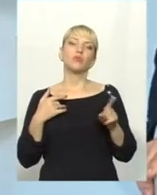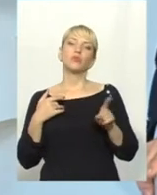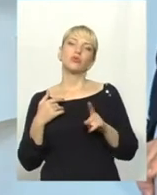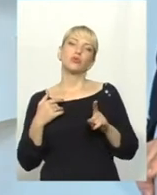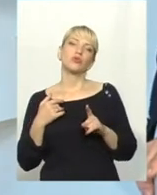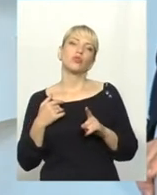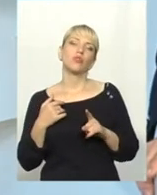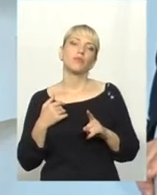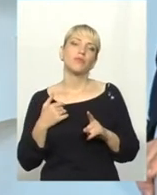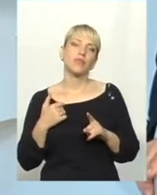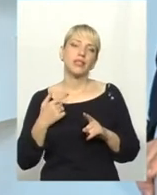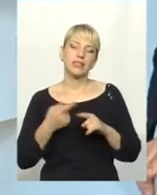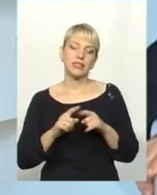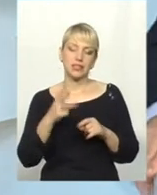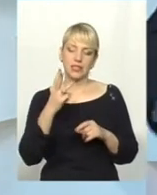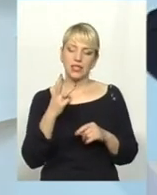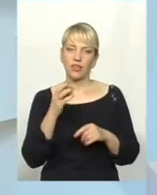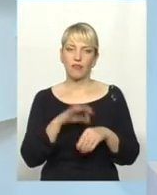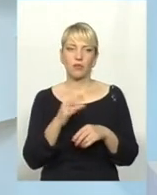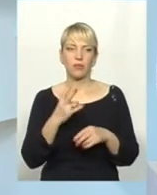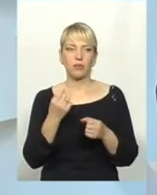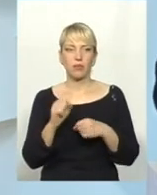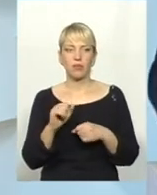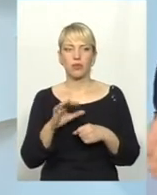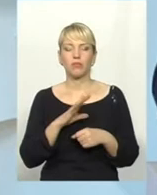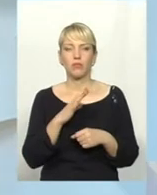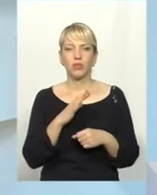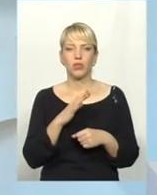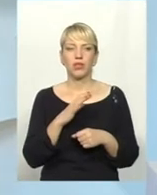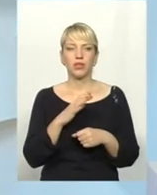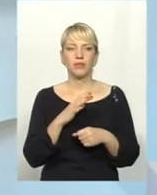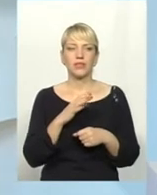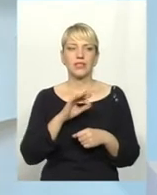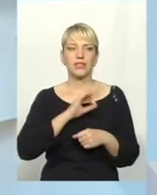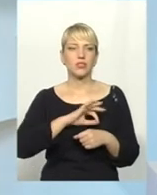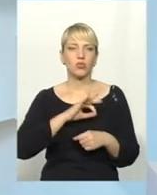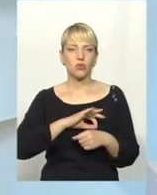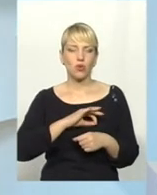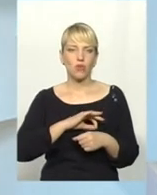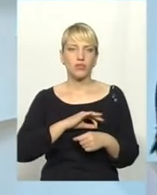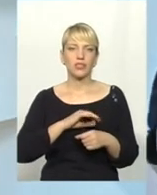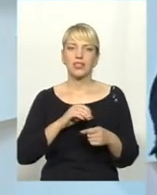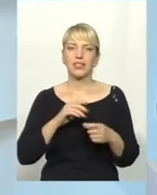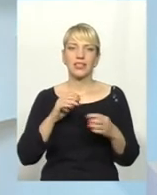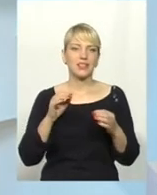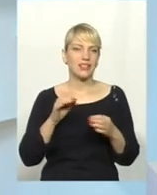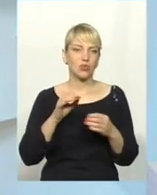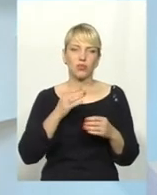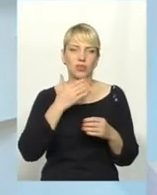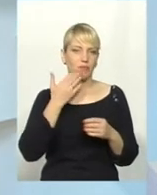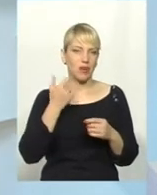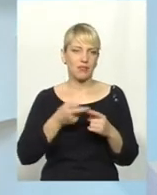ці дві хвороби треба перемогти, був застосований, нікде в світі не застосовується. Дуже високовартісний метод